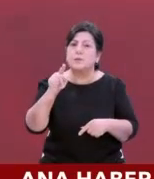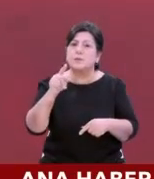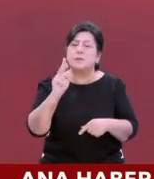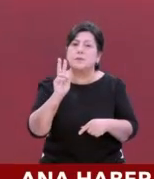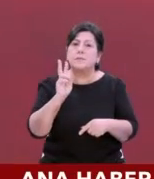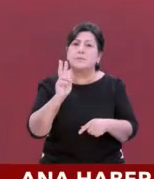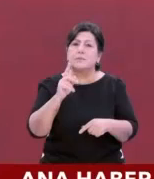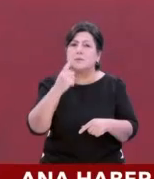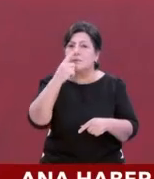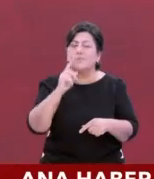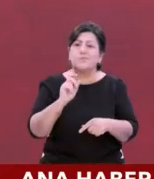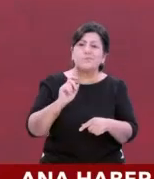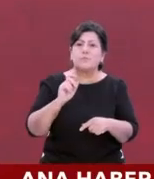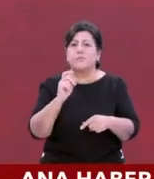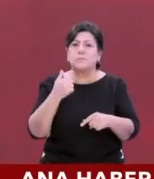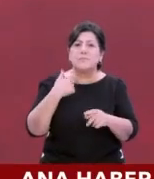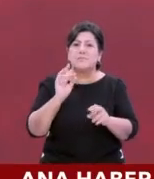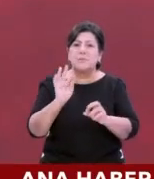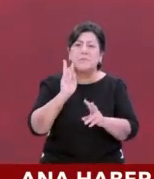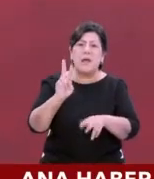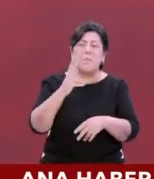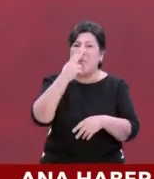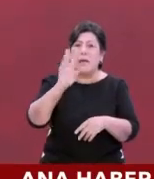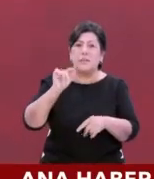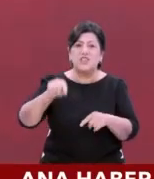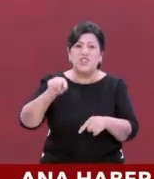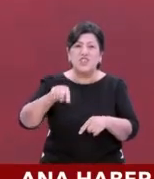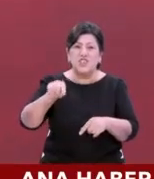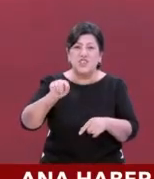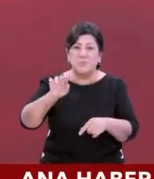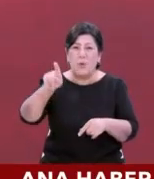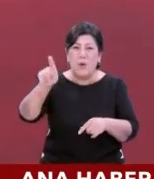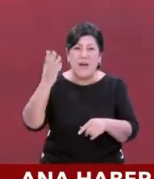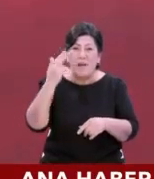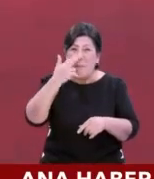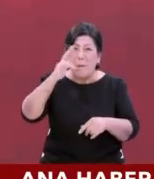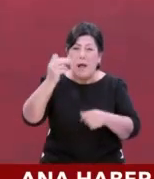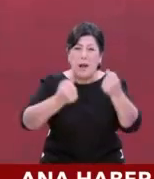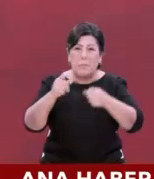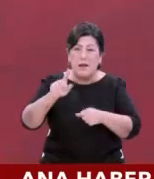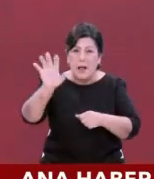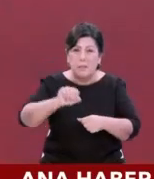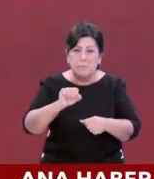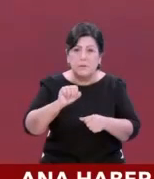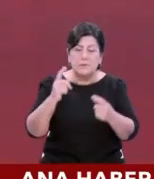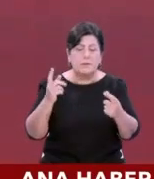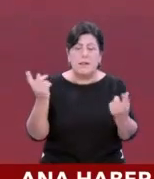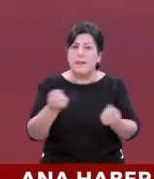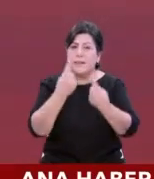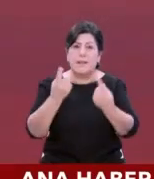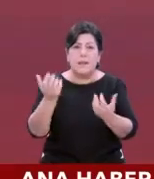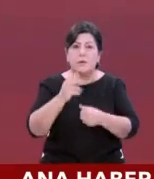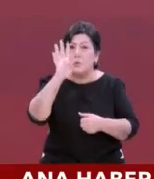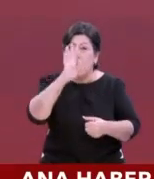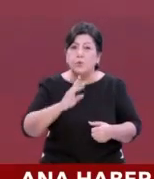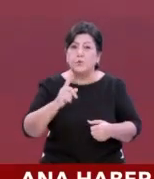buruşturduğumuz o otomobilleri o segmentleri artık almanız neredeyse imkansız. 400 bin